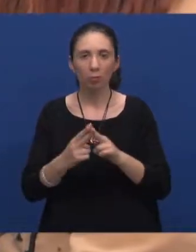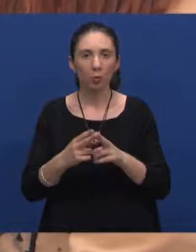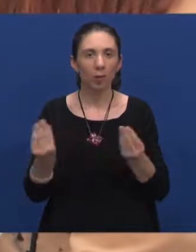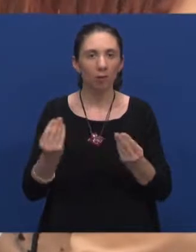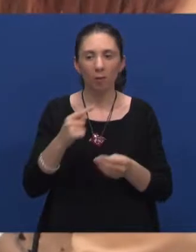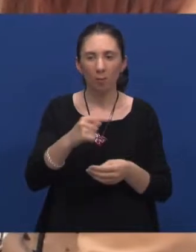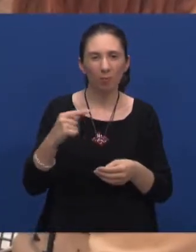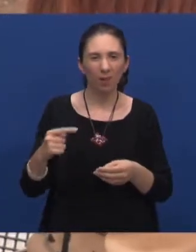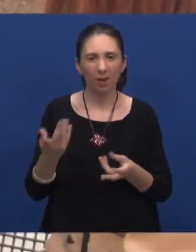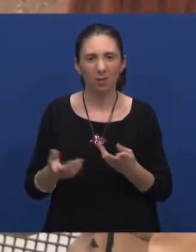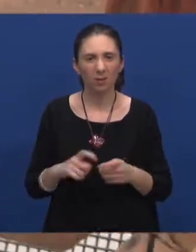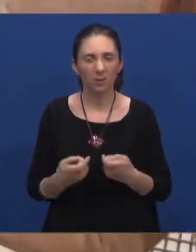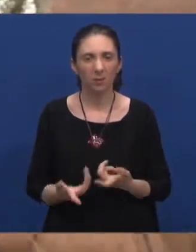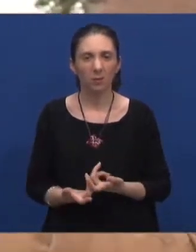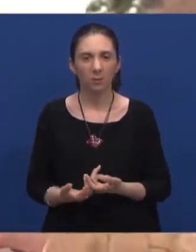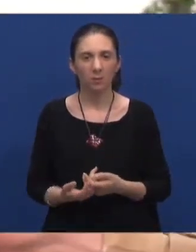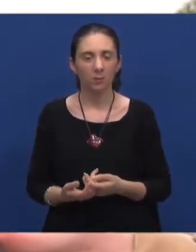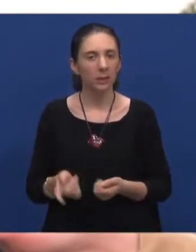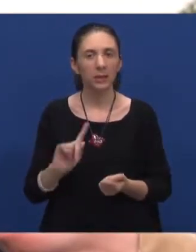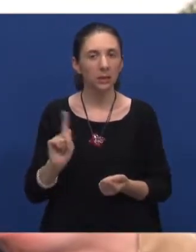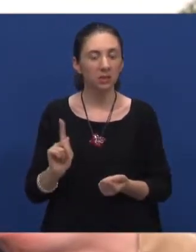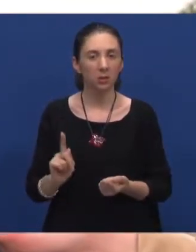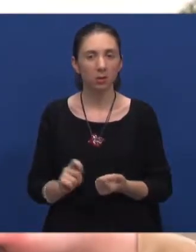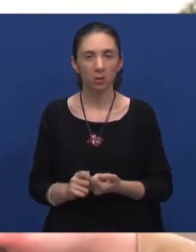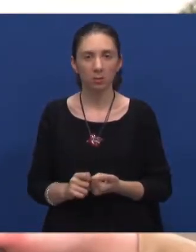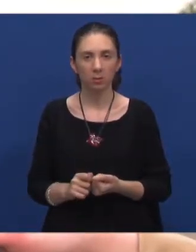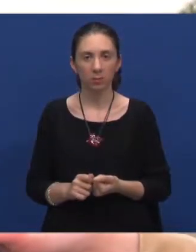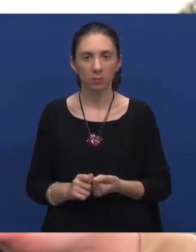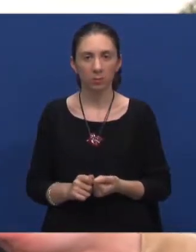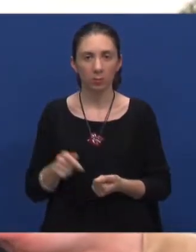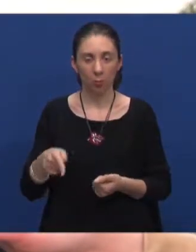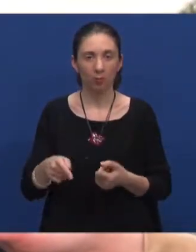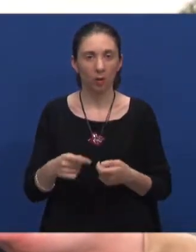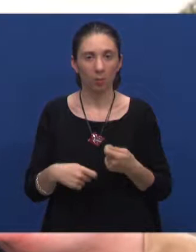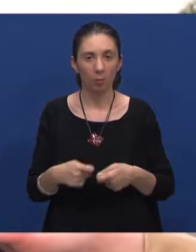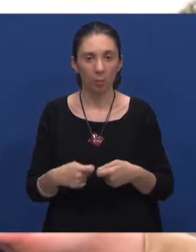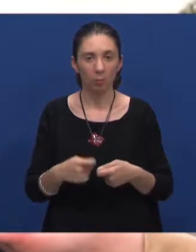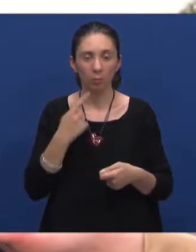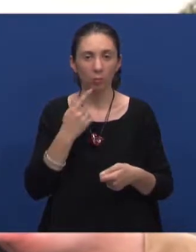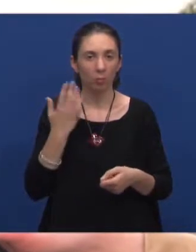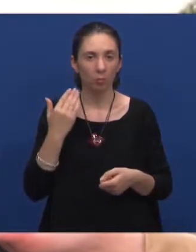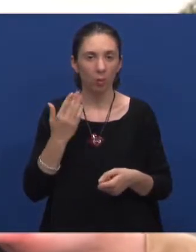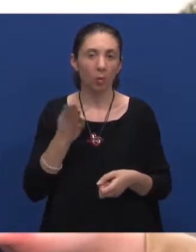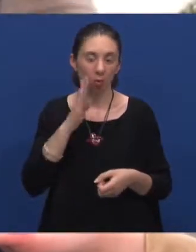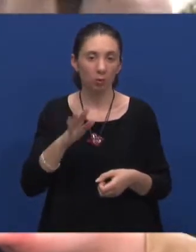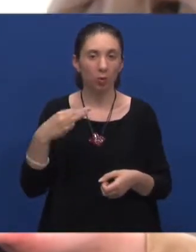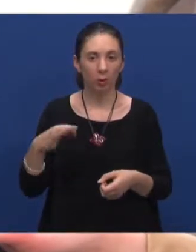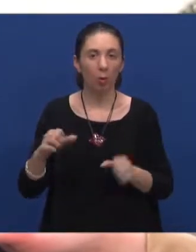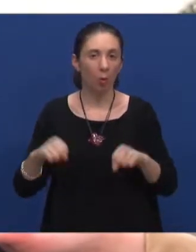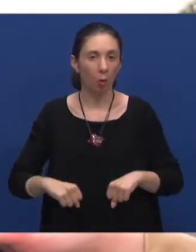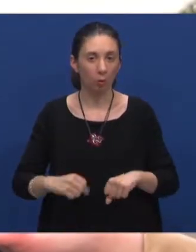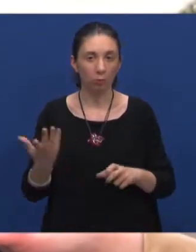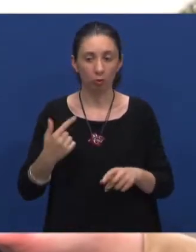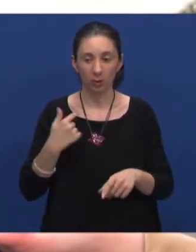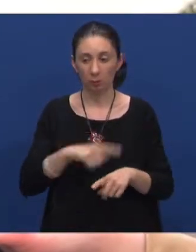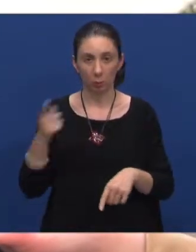nekim predrasudama? Pa nisam, ne, nisam. U ovom poslu koji je bio, nažalost, jedin i ozbiljniji što